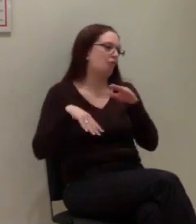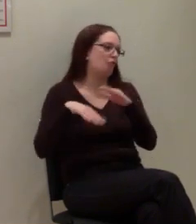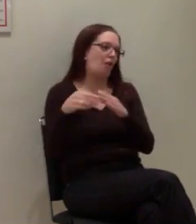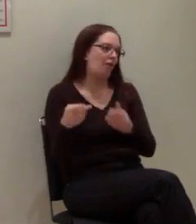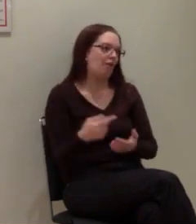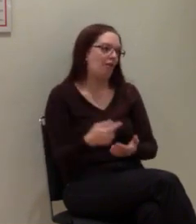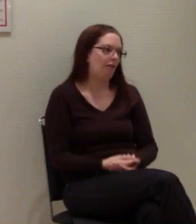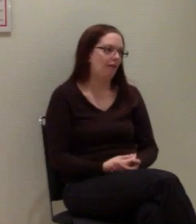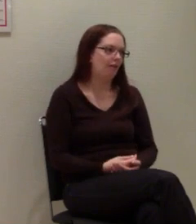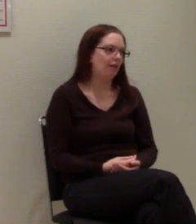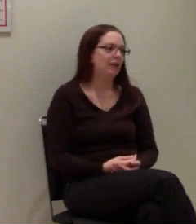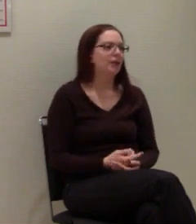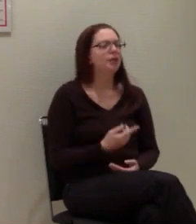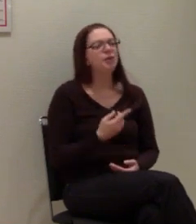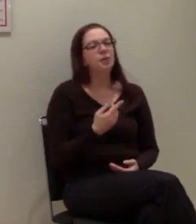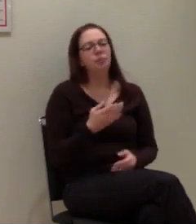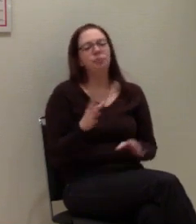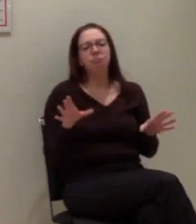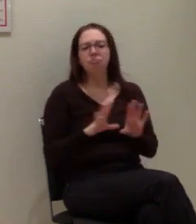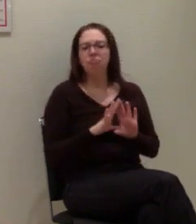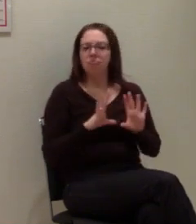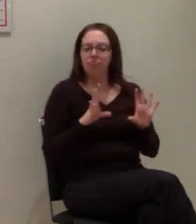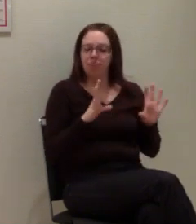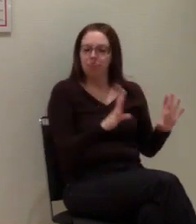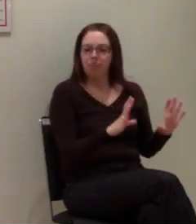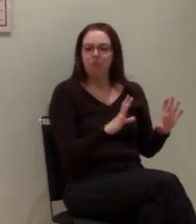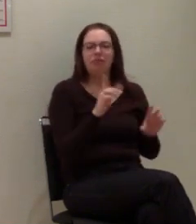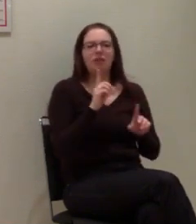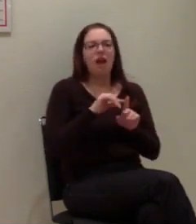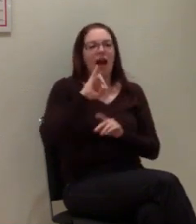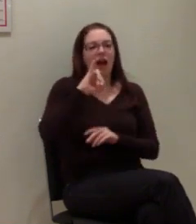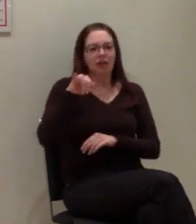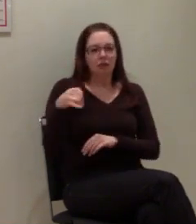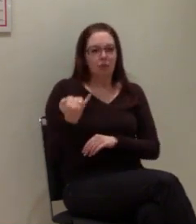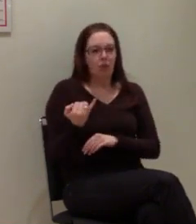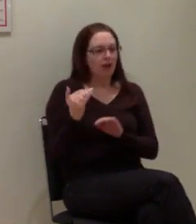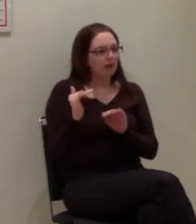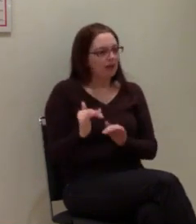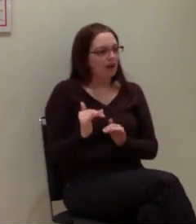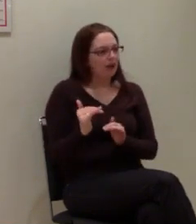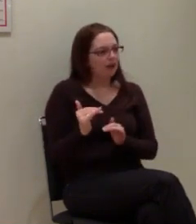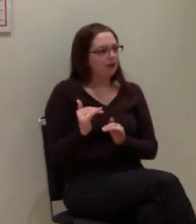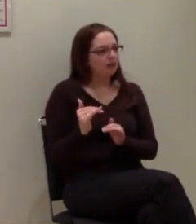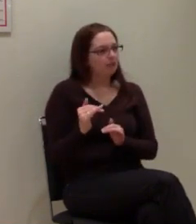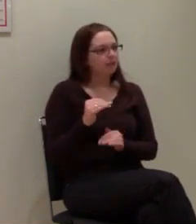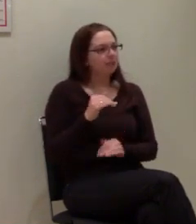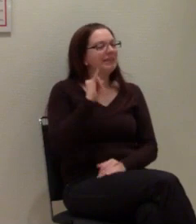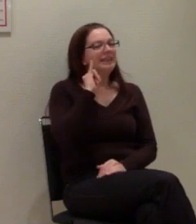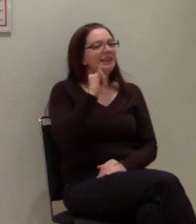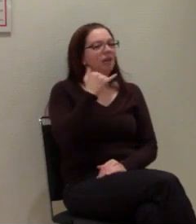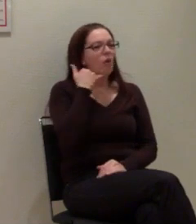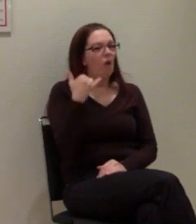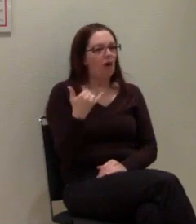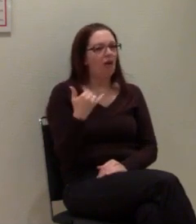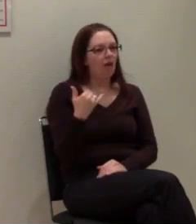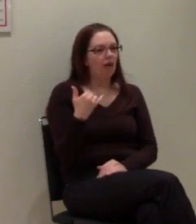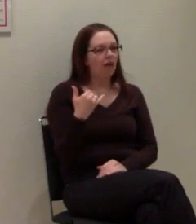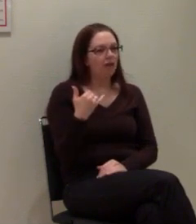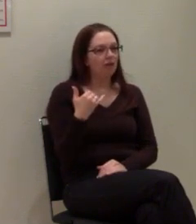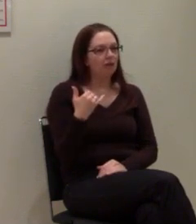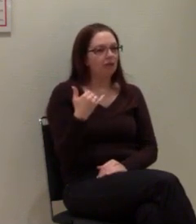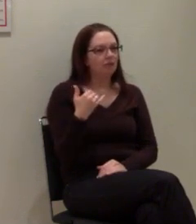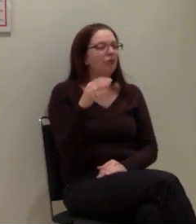Wir haben im Rahmen von einem etwas anderen Projekt, nämlich beim E-Call, da handelt es sich um den